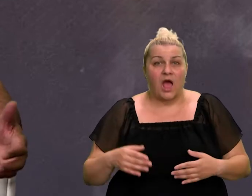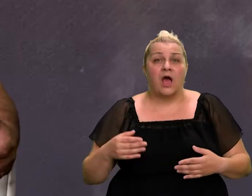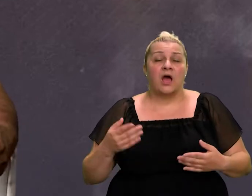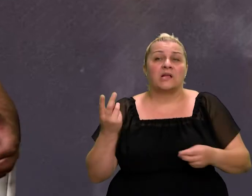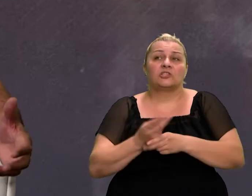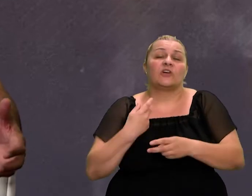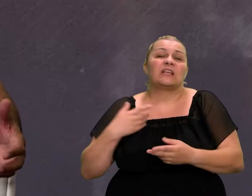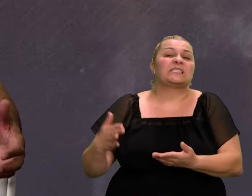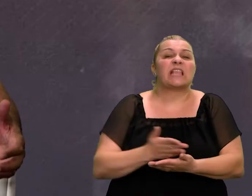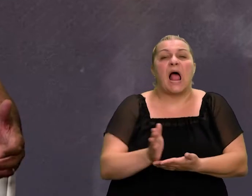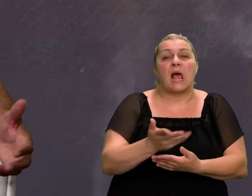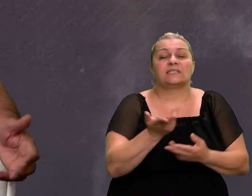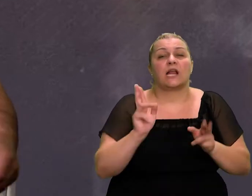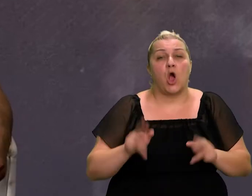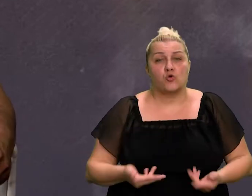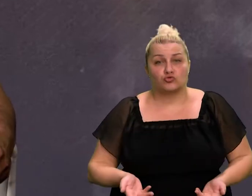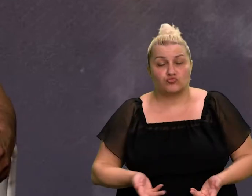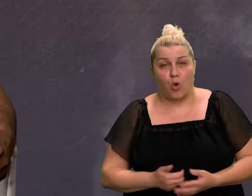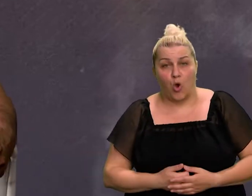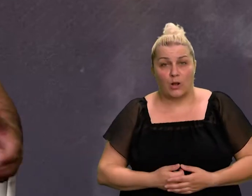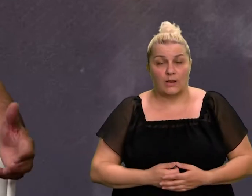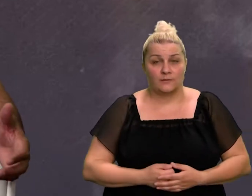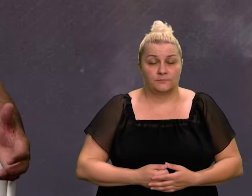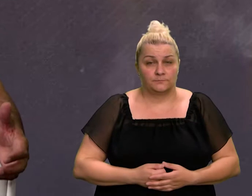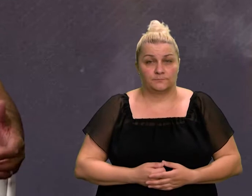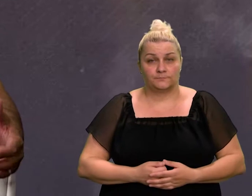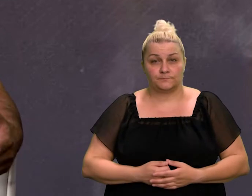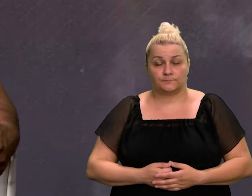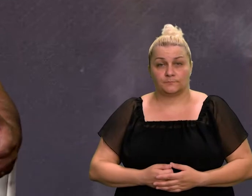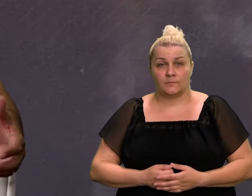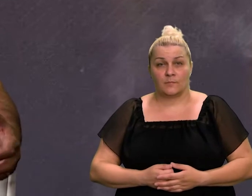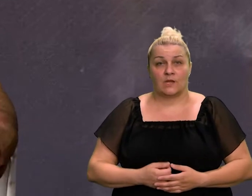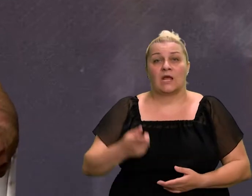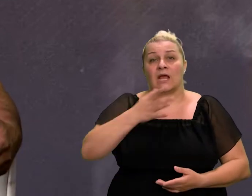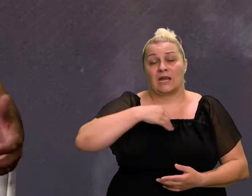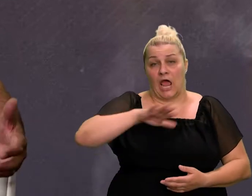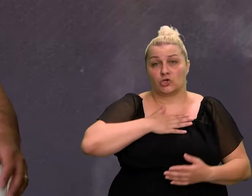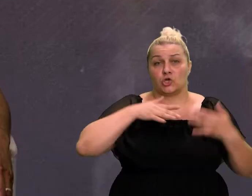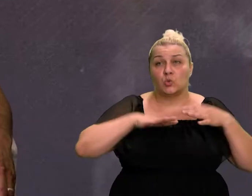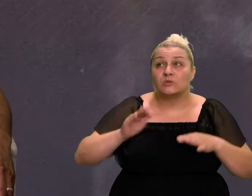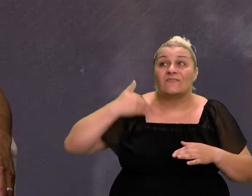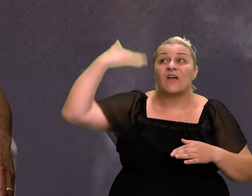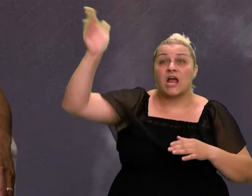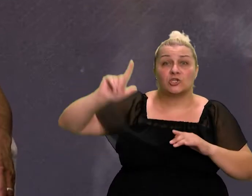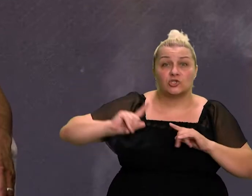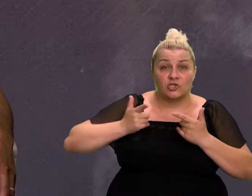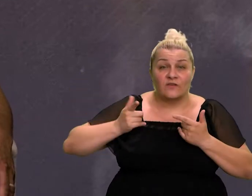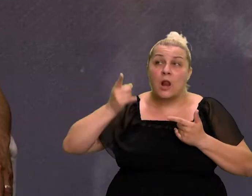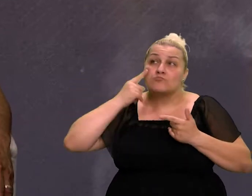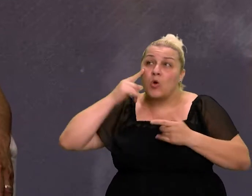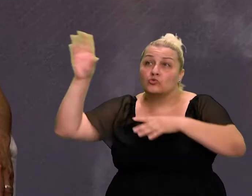nalazila se država kako je mogla i kako su uspili ti naši ljudi izvana sve to organizirati,